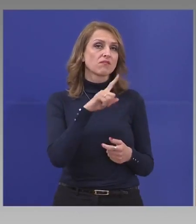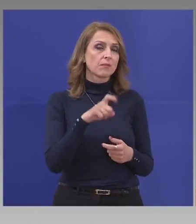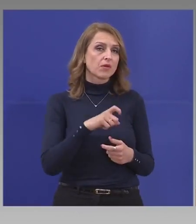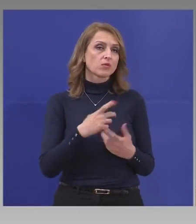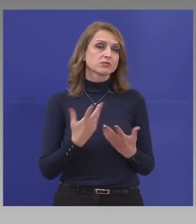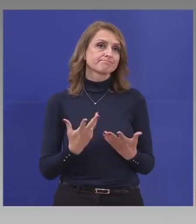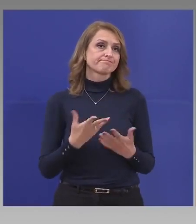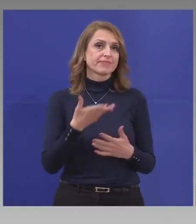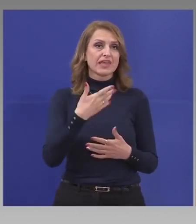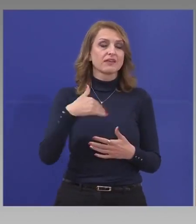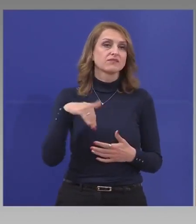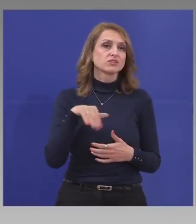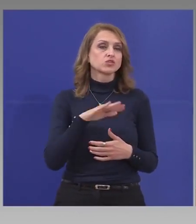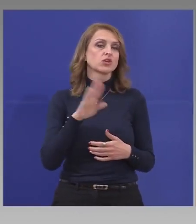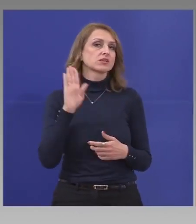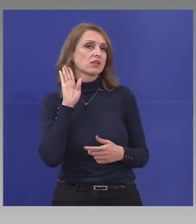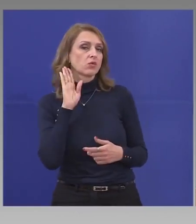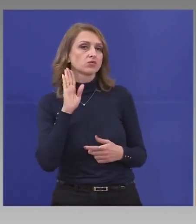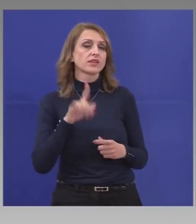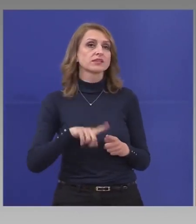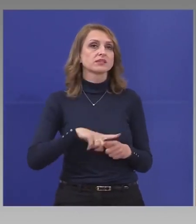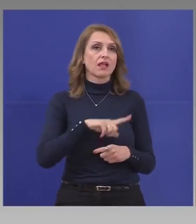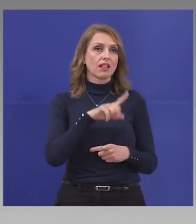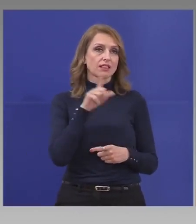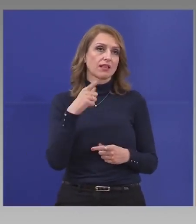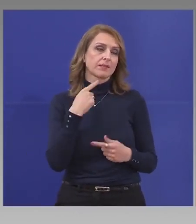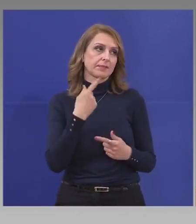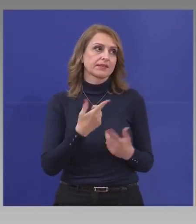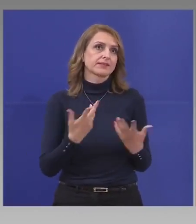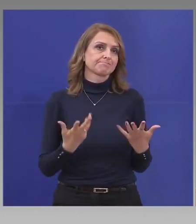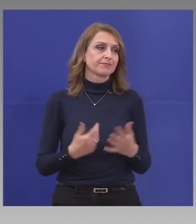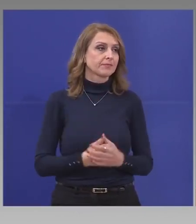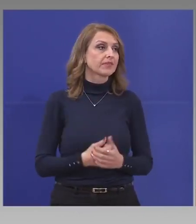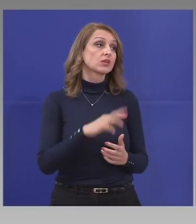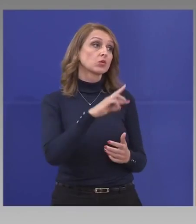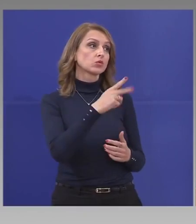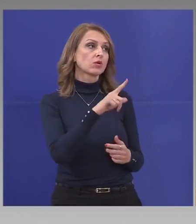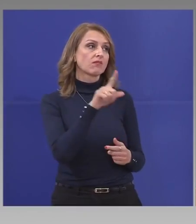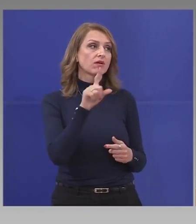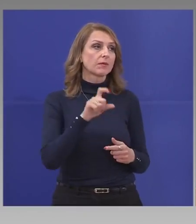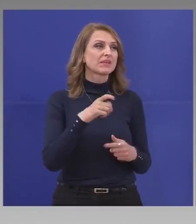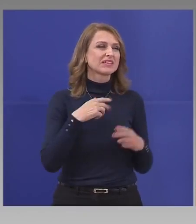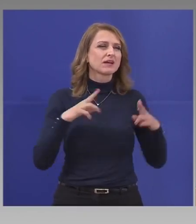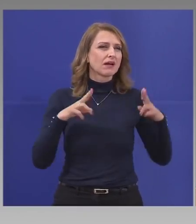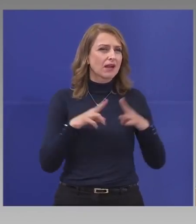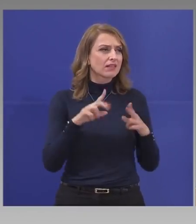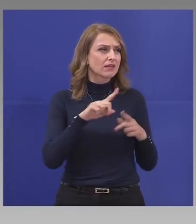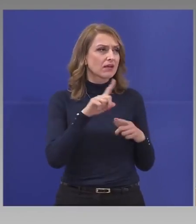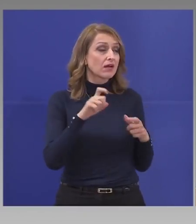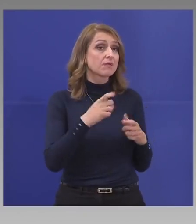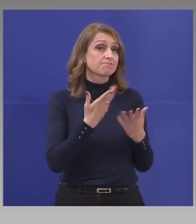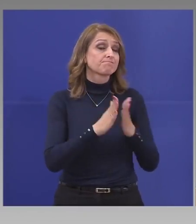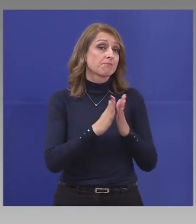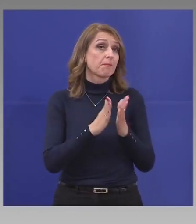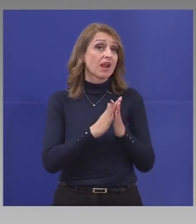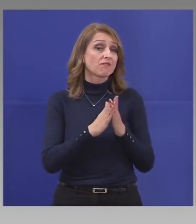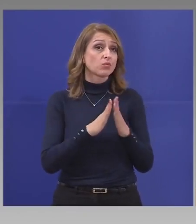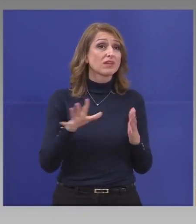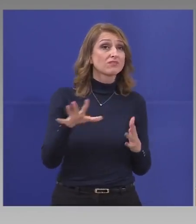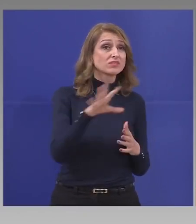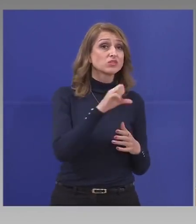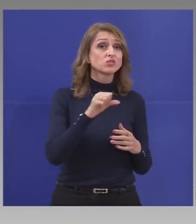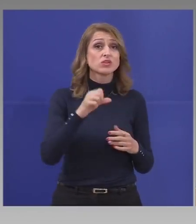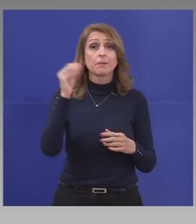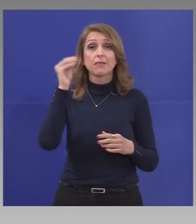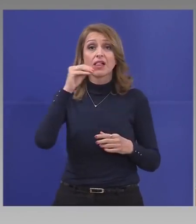и всички са принудени да те слушат. Цял ден питам. А, Битиви, ще съм кратка. Адмирации за българските предприятия,